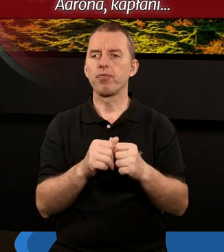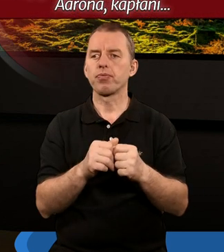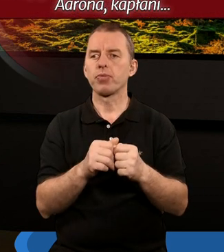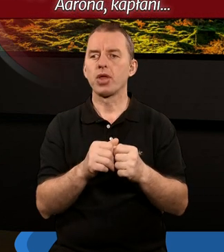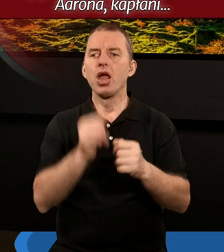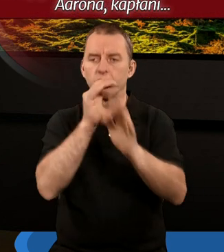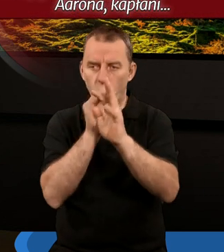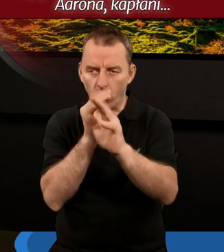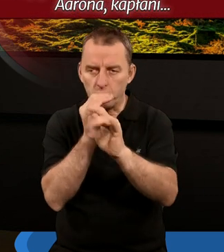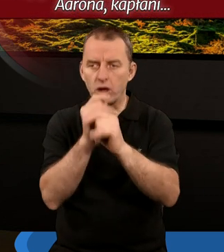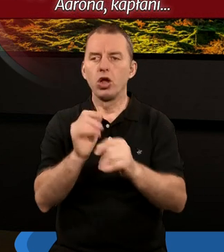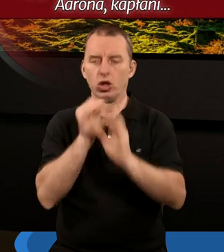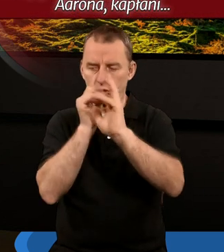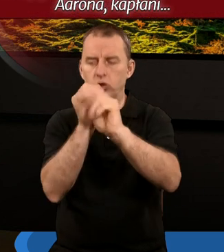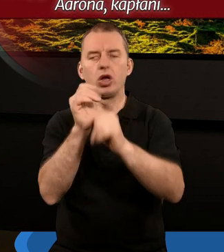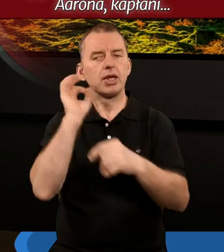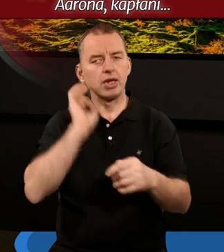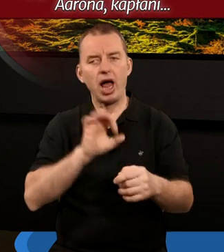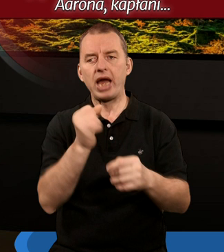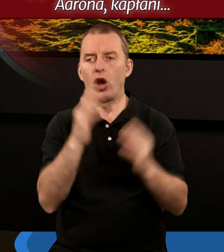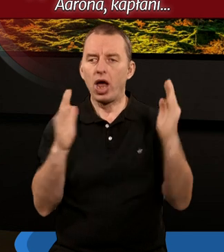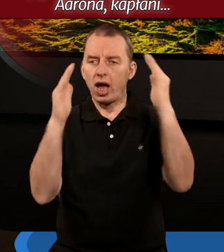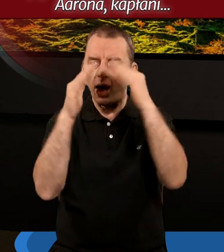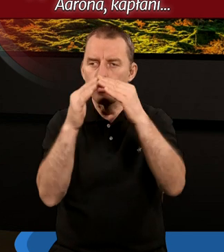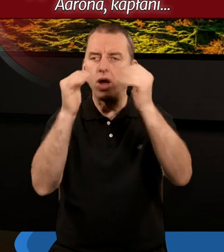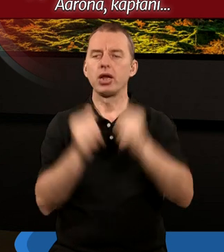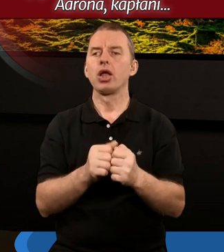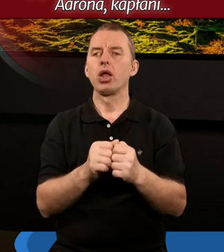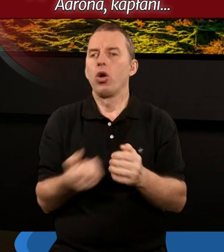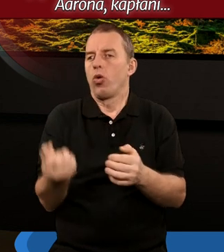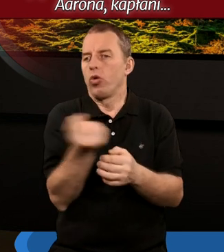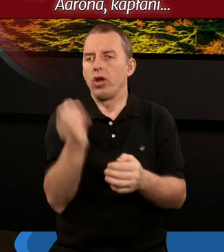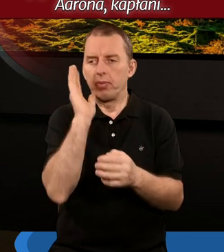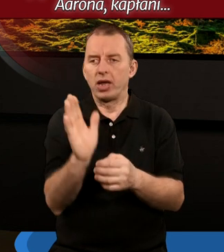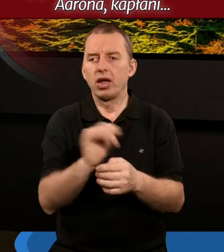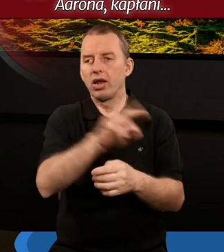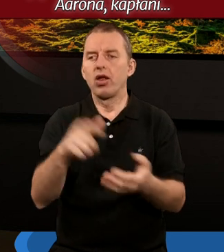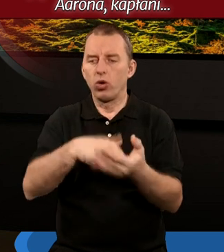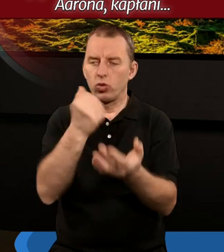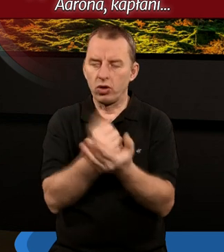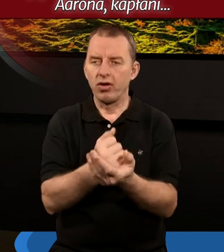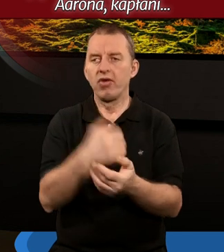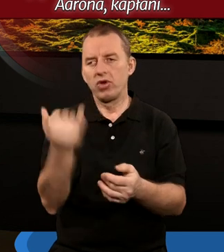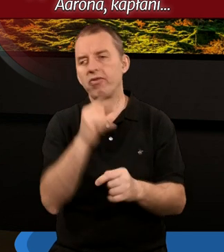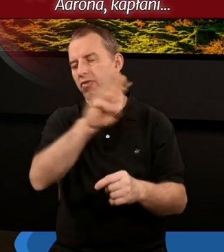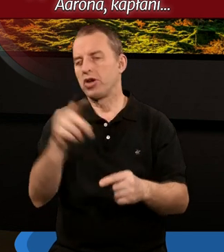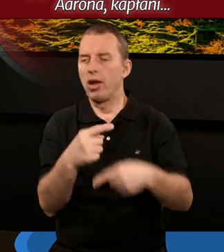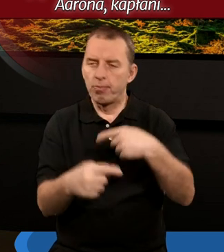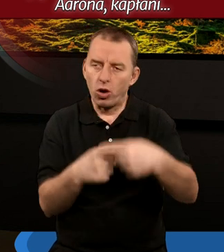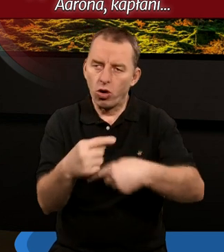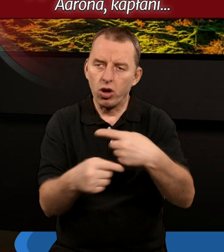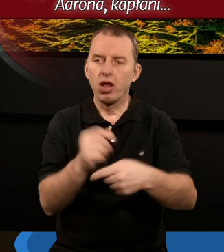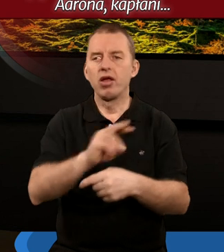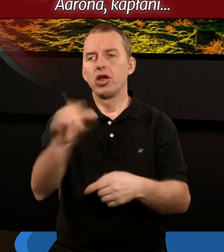W trąby dądź będą synowie Arona, kapłani. Używanie ich będzie dla was ustawą wieczystą dla waszych pokoleń.